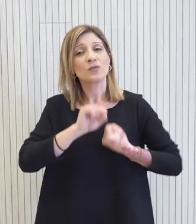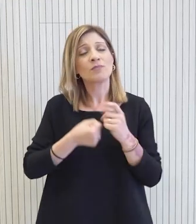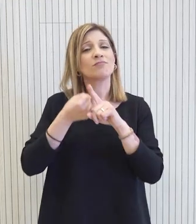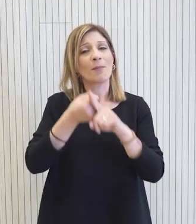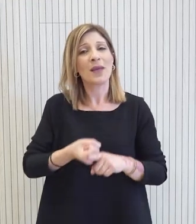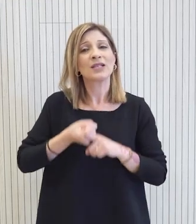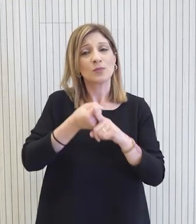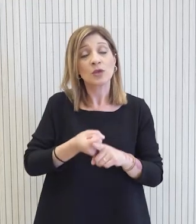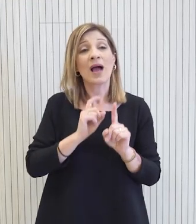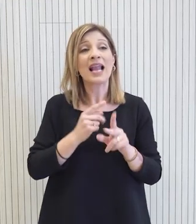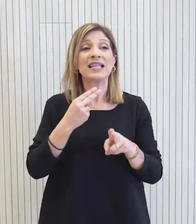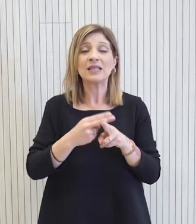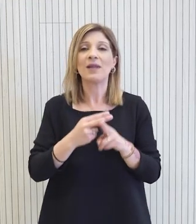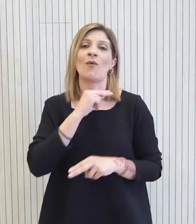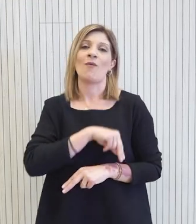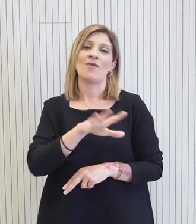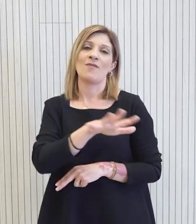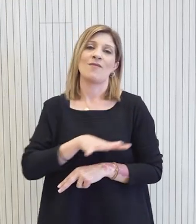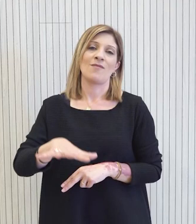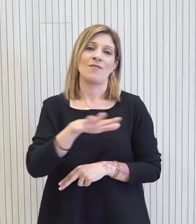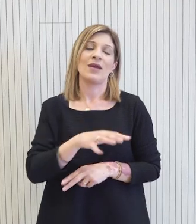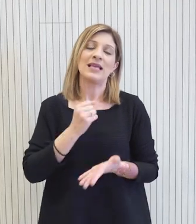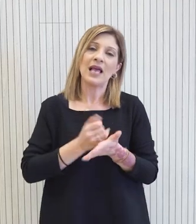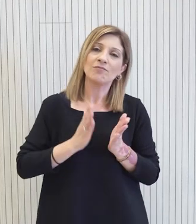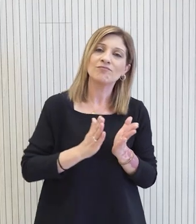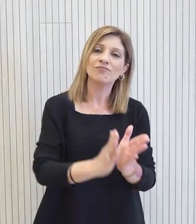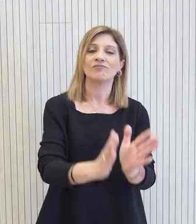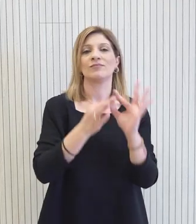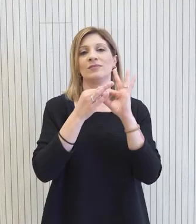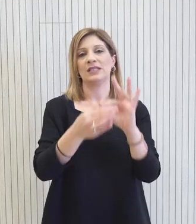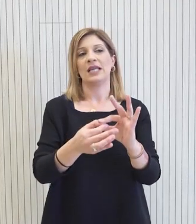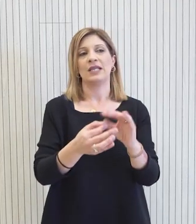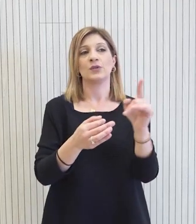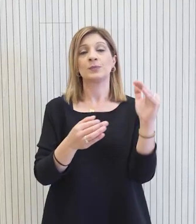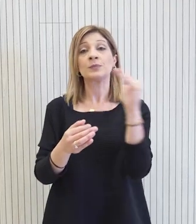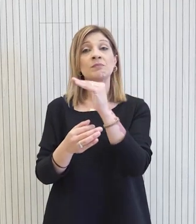είναι προς όφελος της διαδικασίας και πως αυτή την κατεύθυνση θα συνεχίσουμε τις δικές μας προσπάθειες